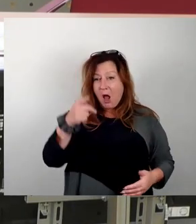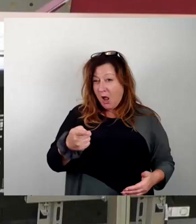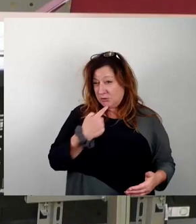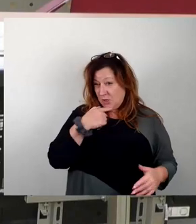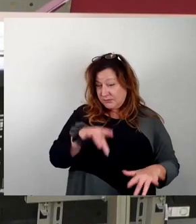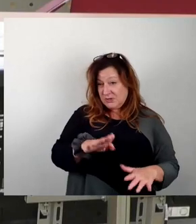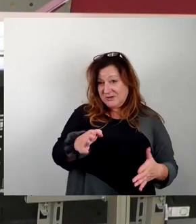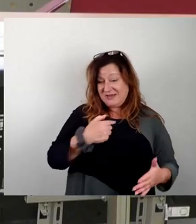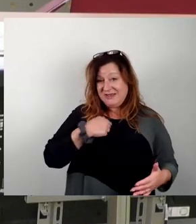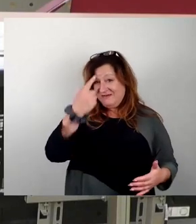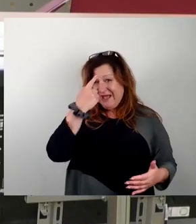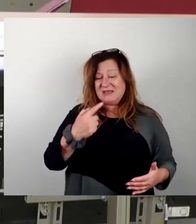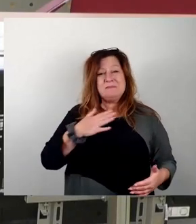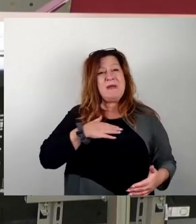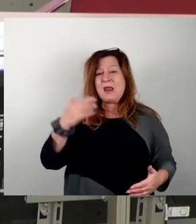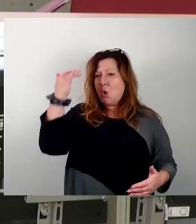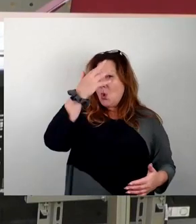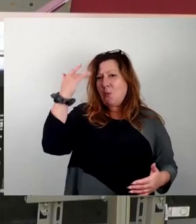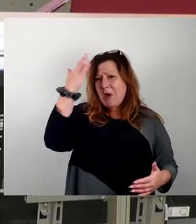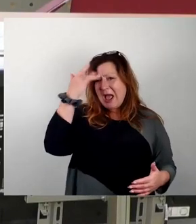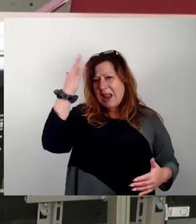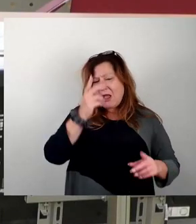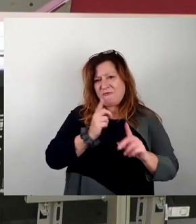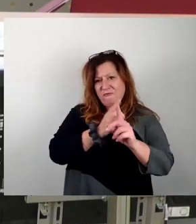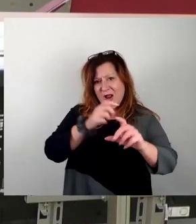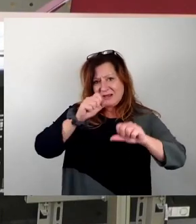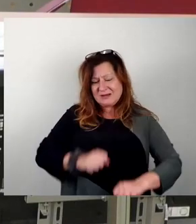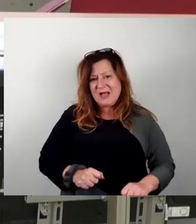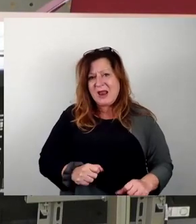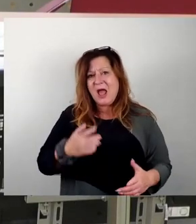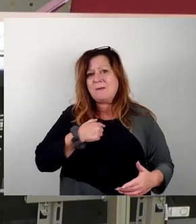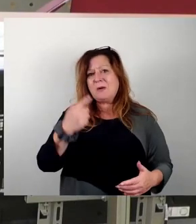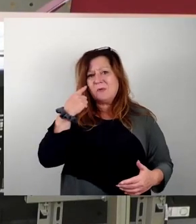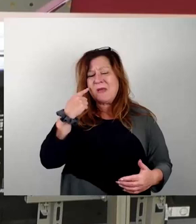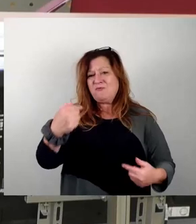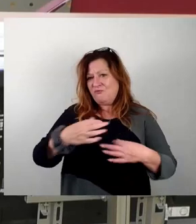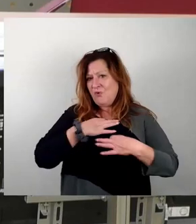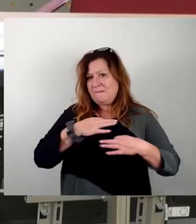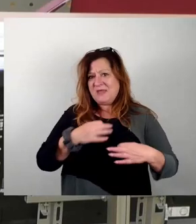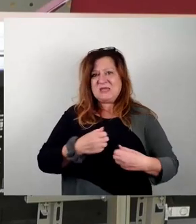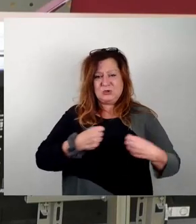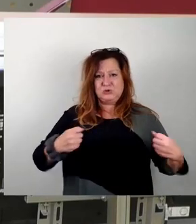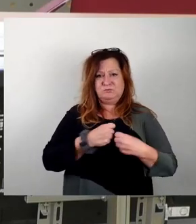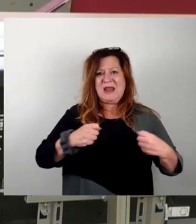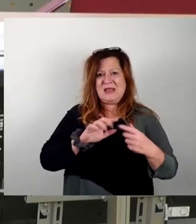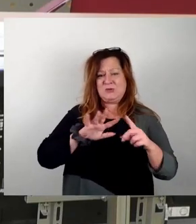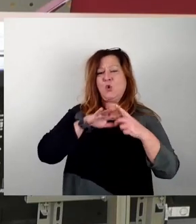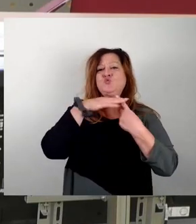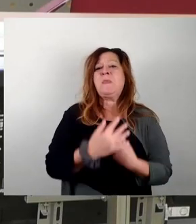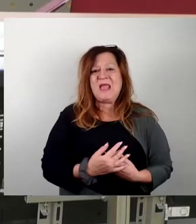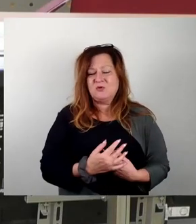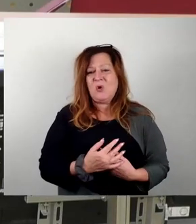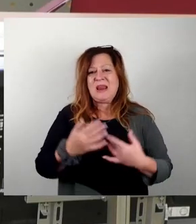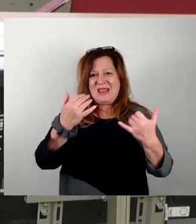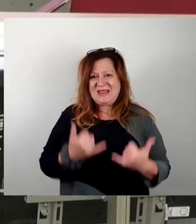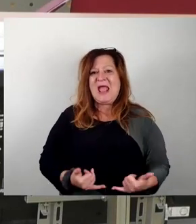ob Sie mir bei diesen Überlegungen folgen können, aber das ist im Augenblick eigentlich für mich die spannendste Kontextualisierung, die eigentlich jetzt schon